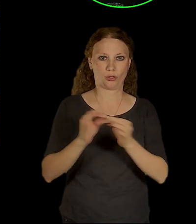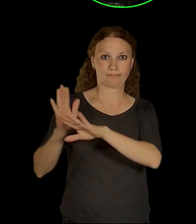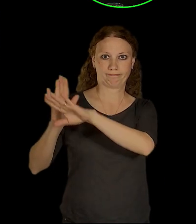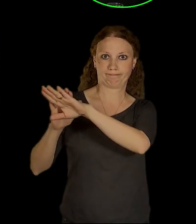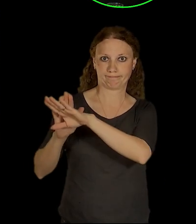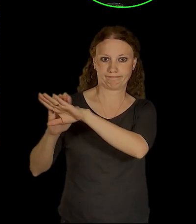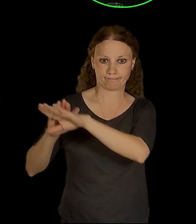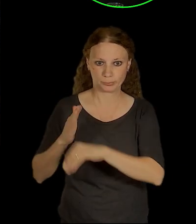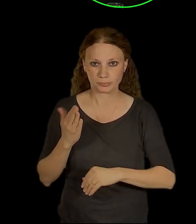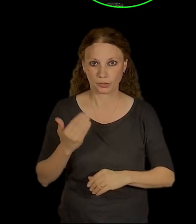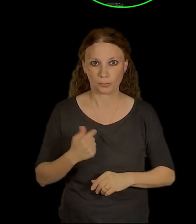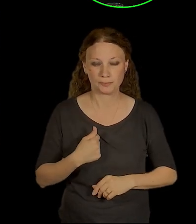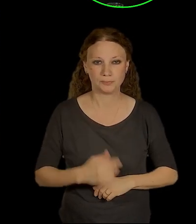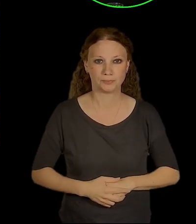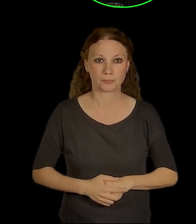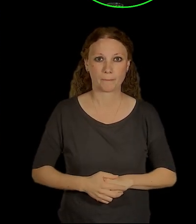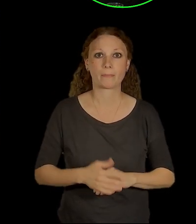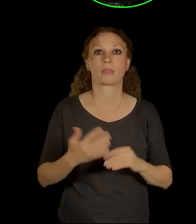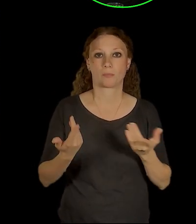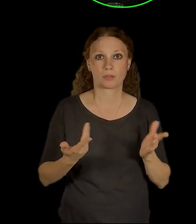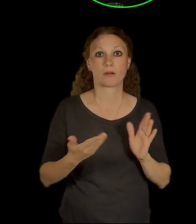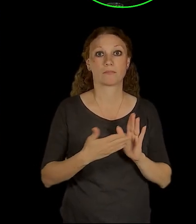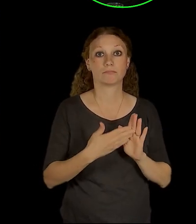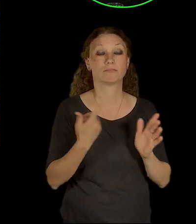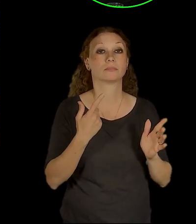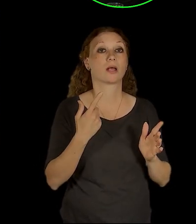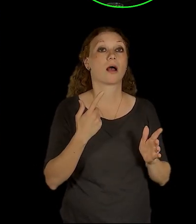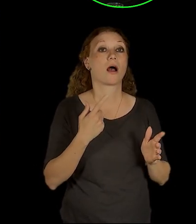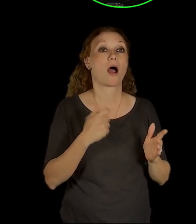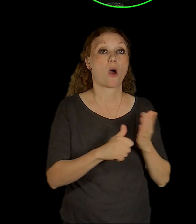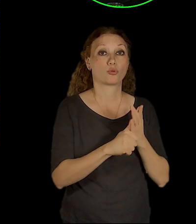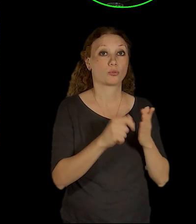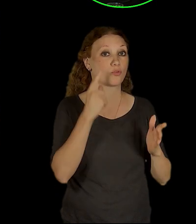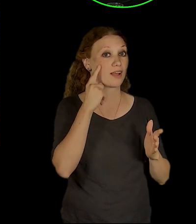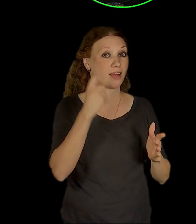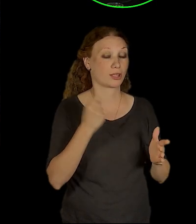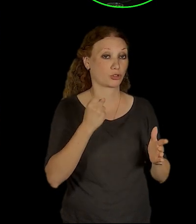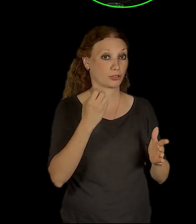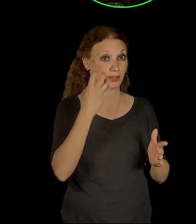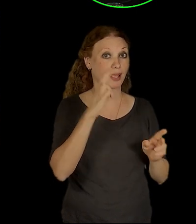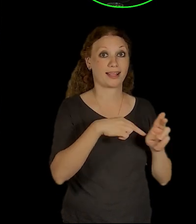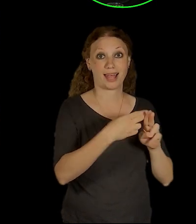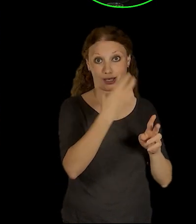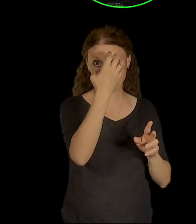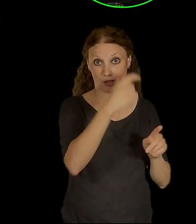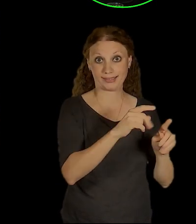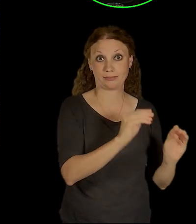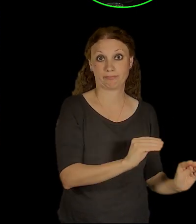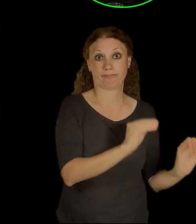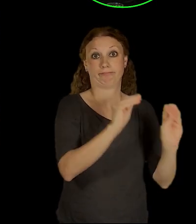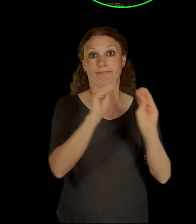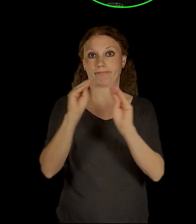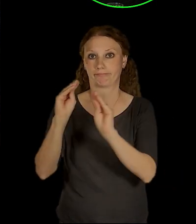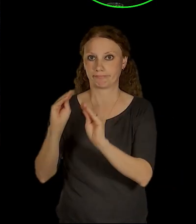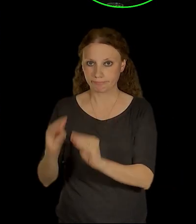autobusák s knížecí, uvolnit knížecí pro vznik regulárního náměstí s novou reprezentativní budovou,